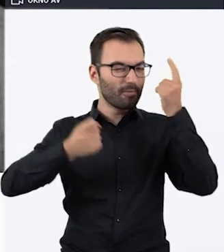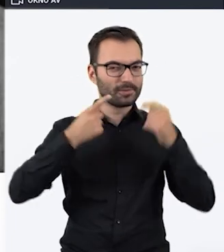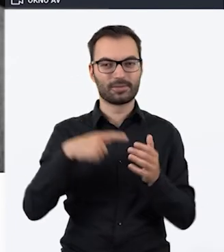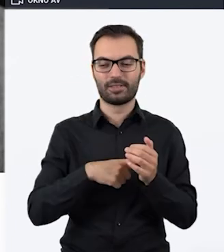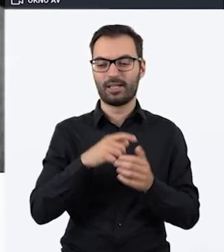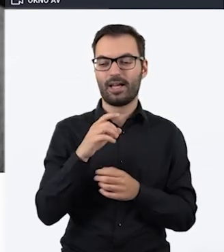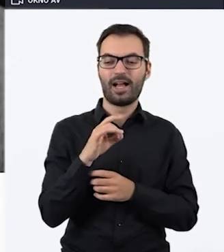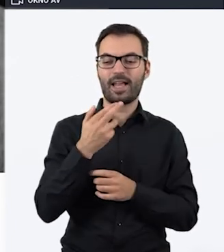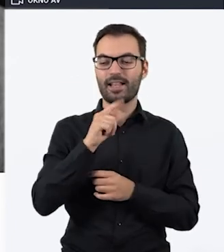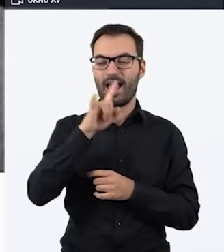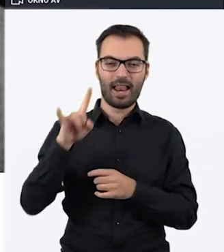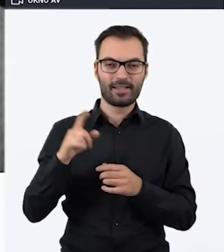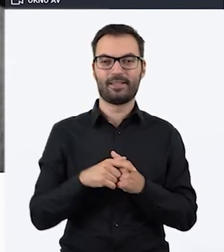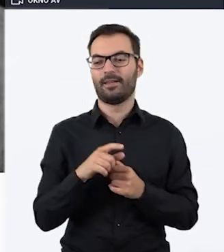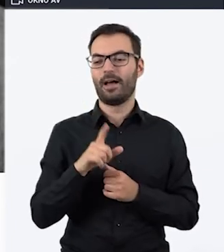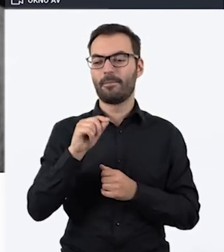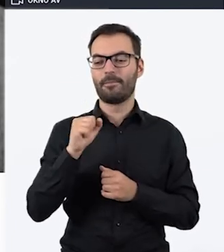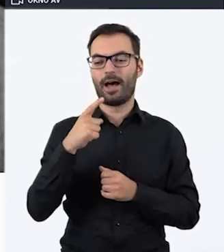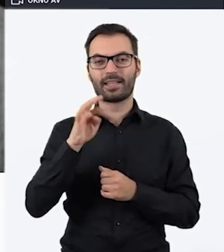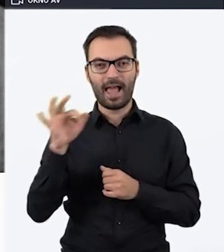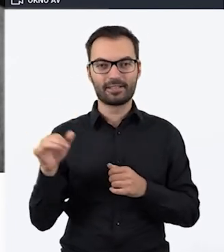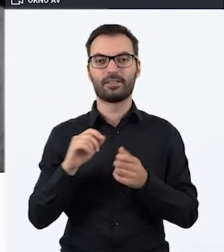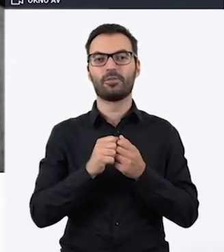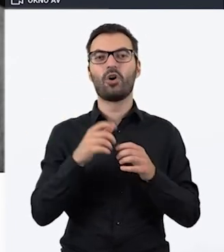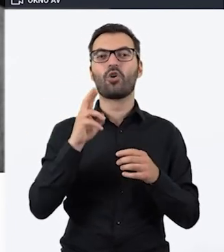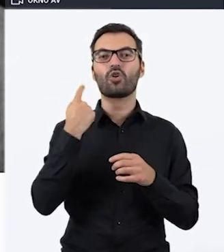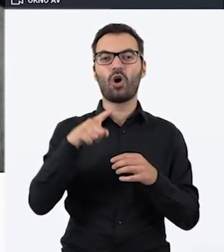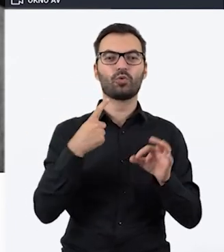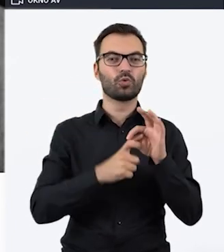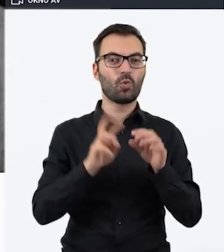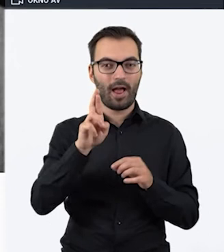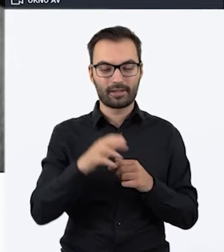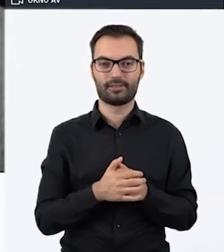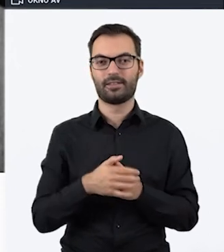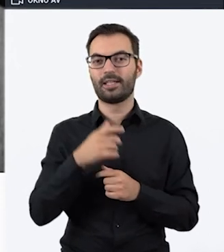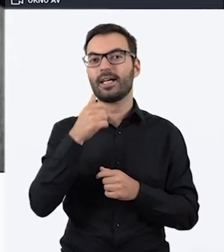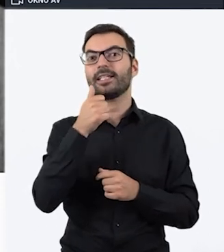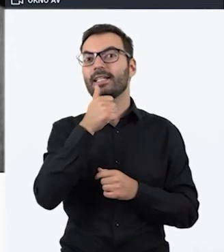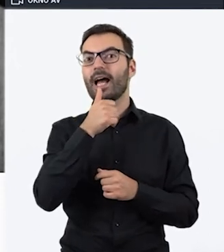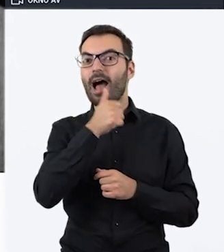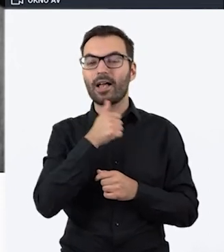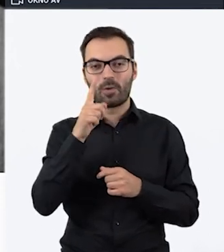Geniali, Padlet, widzimy generator kodów QR, zagadki wierszowane, świetnie.